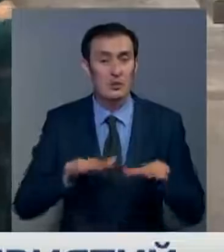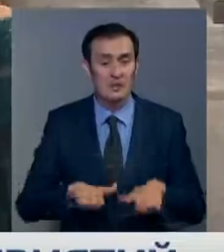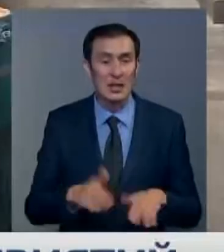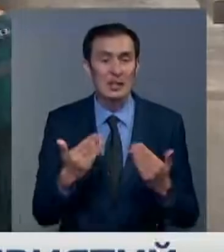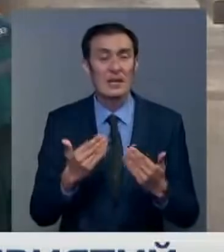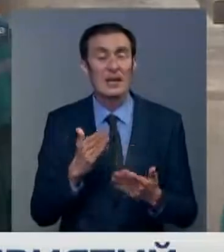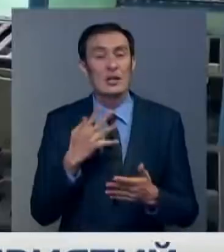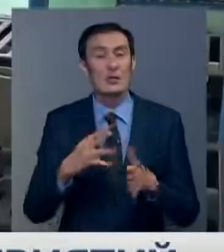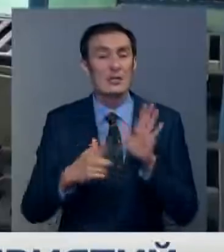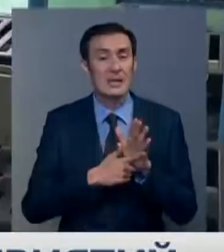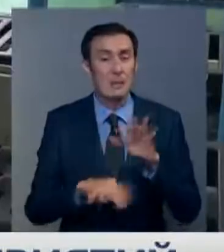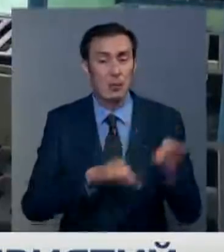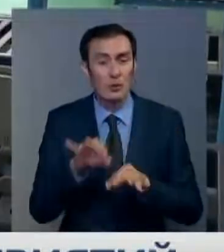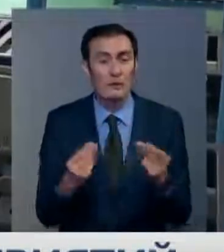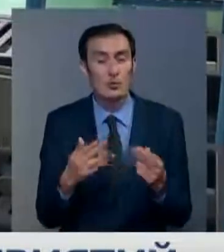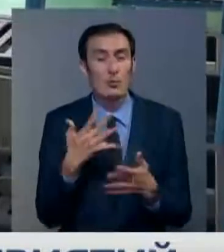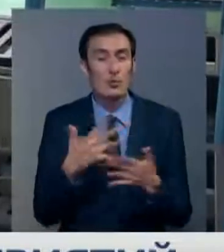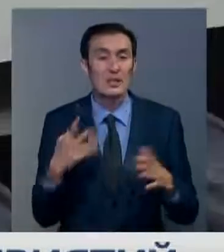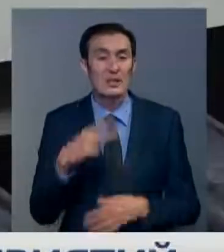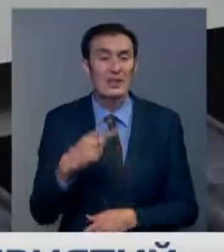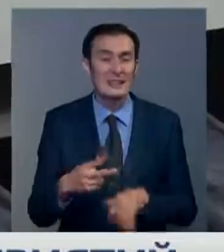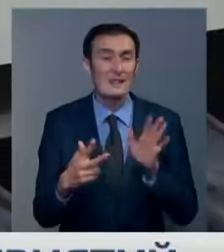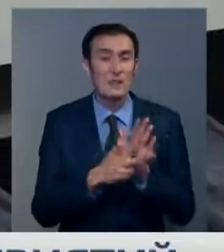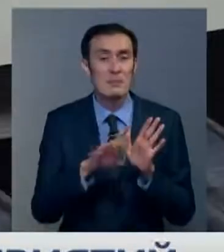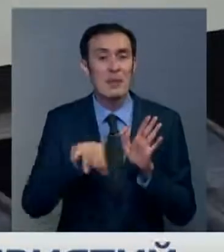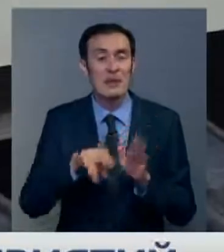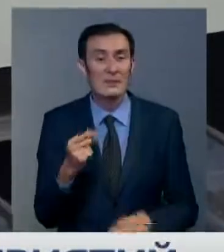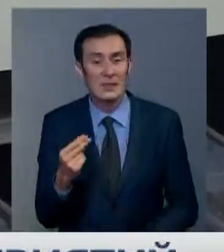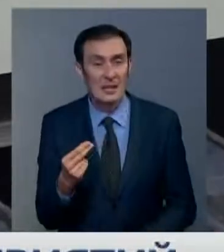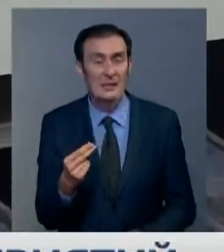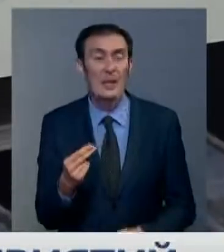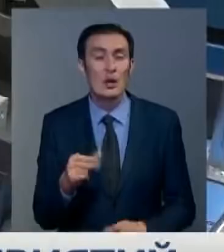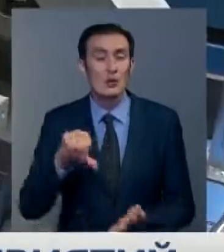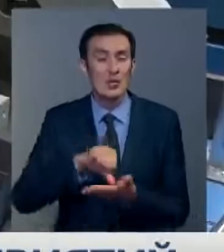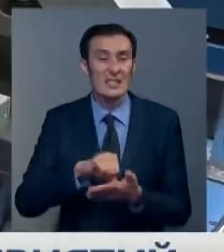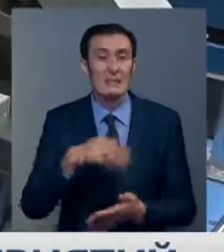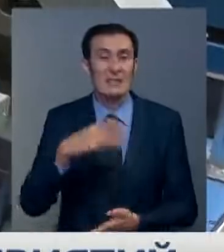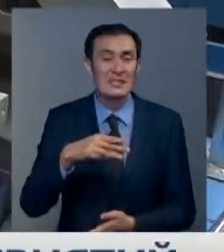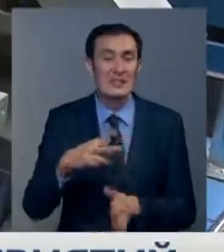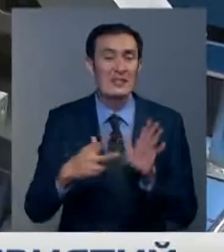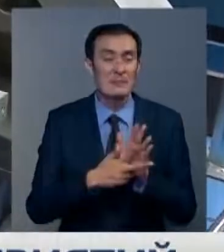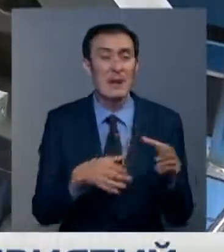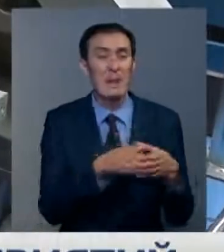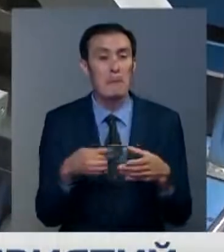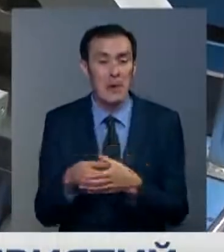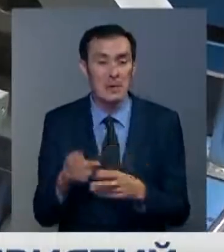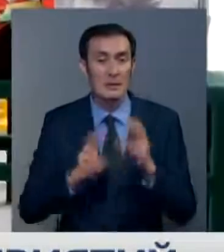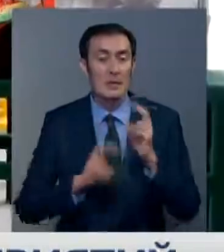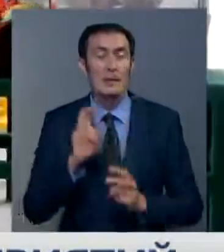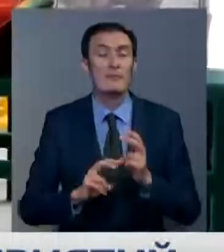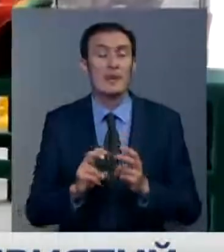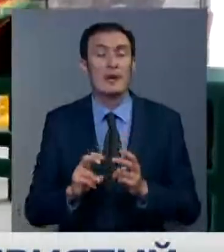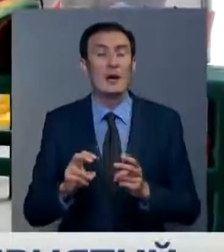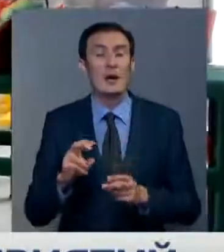Уже рассмотрено 47 проектов на сумму больше 28 миллиардов тенге с охватом 38 производителей. Планируемая